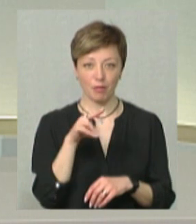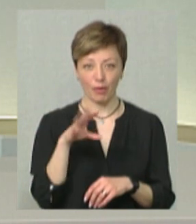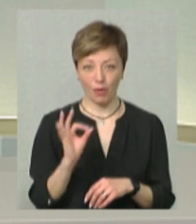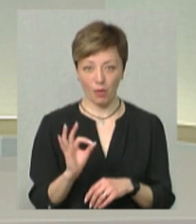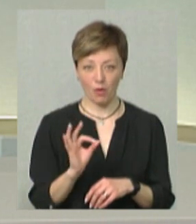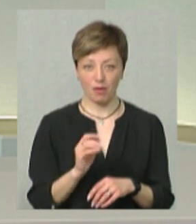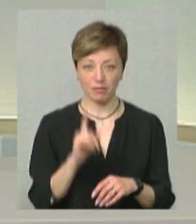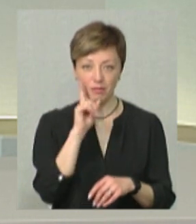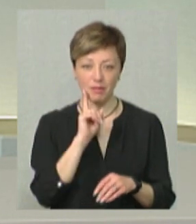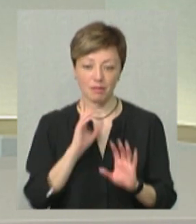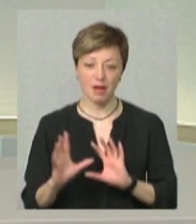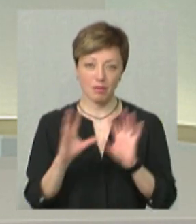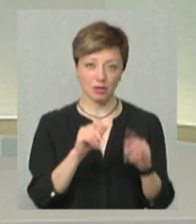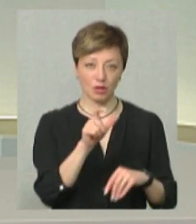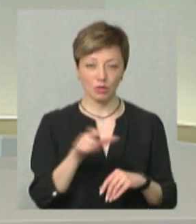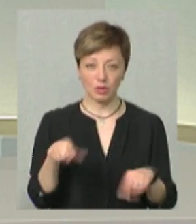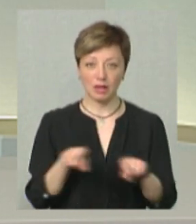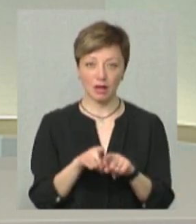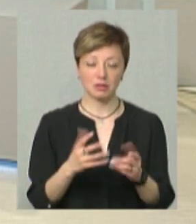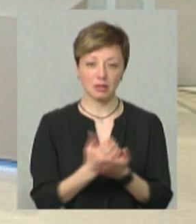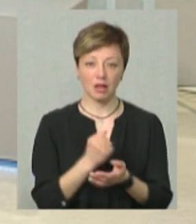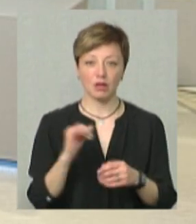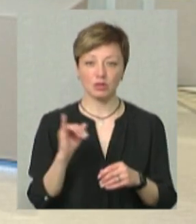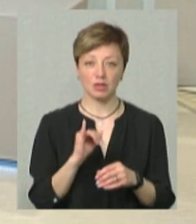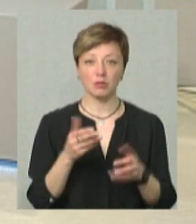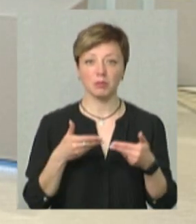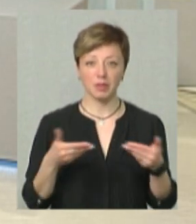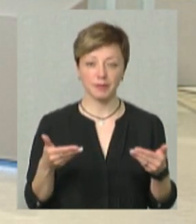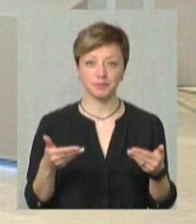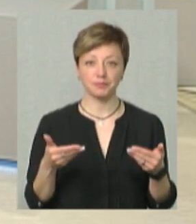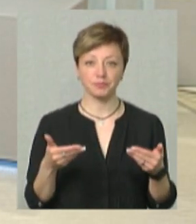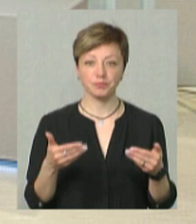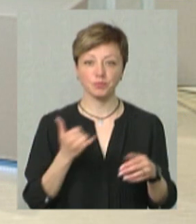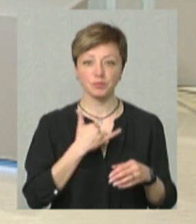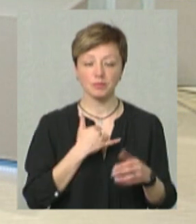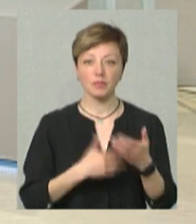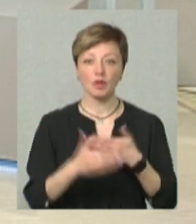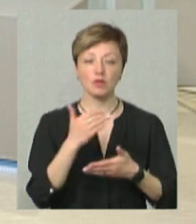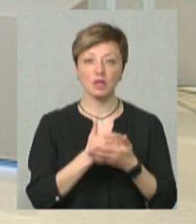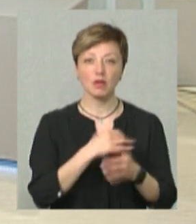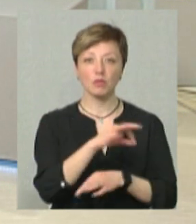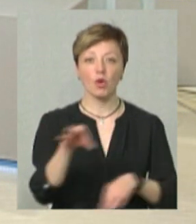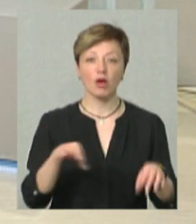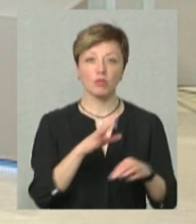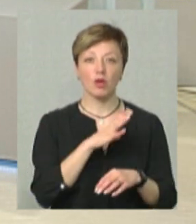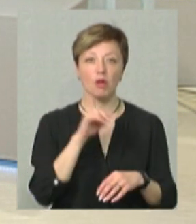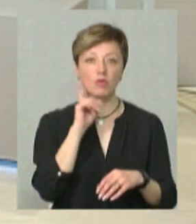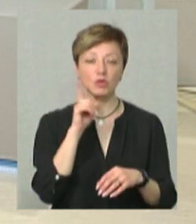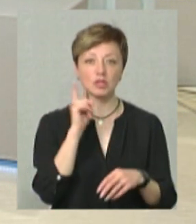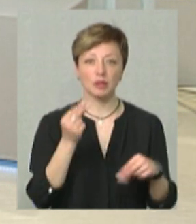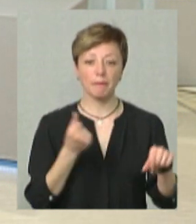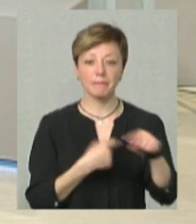так там склалося. І ми, у нас останнім проєктом, це була молодіжна бізнес